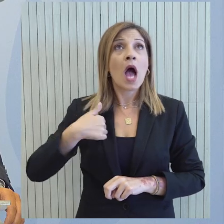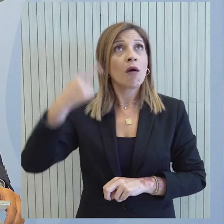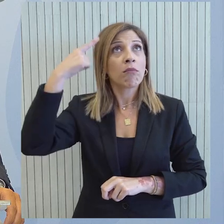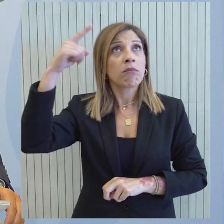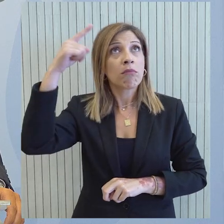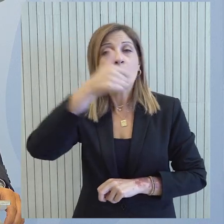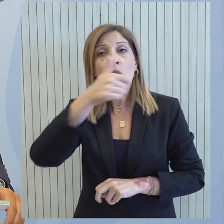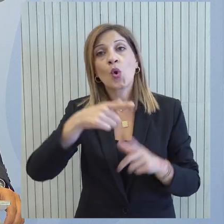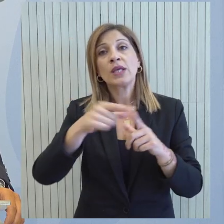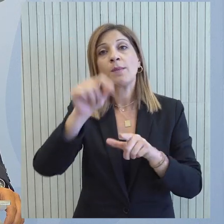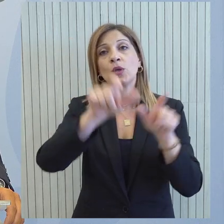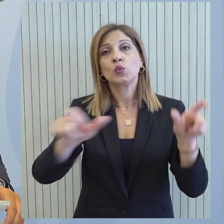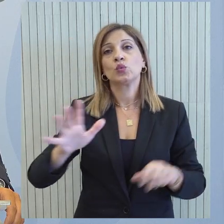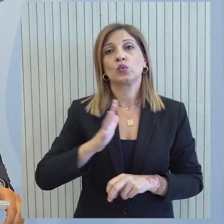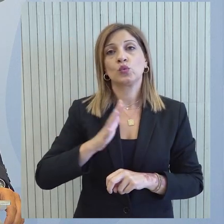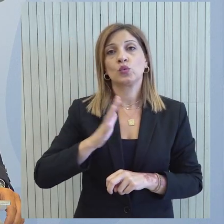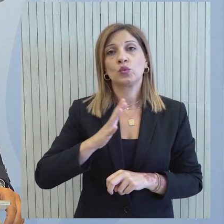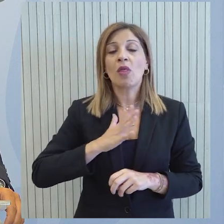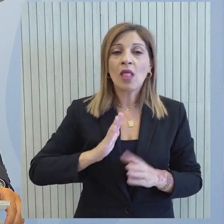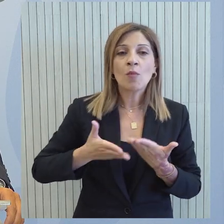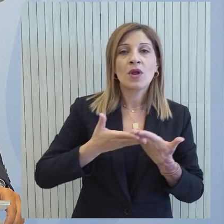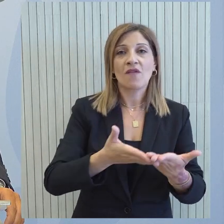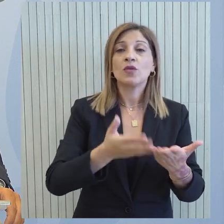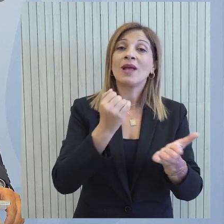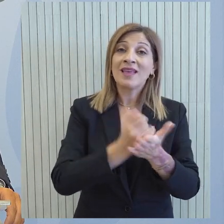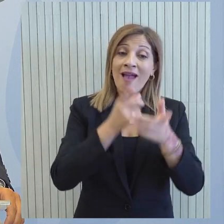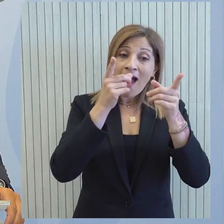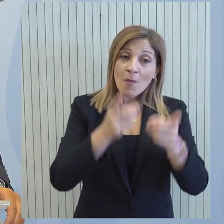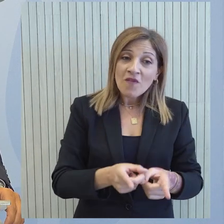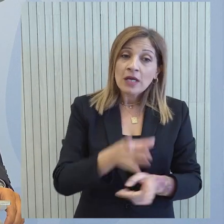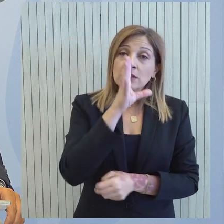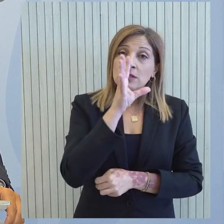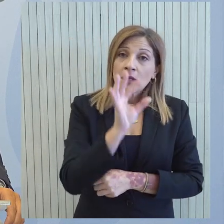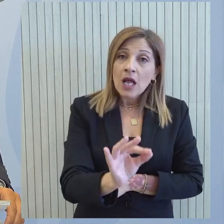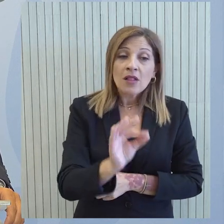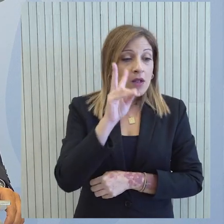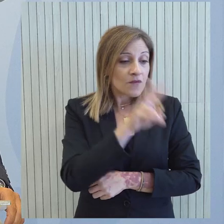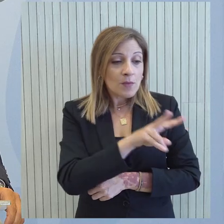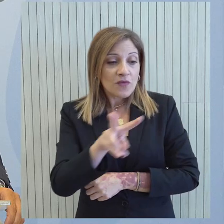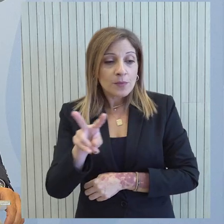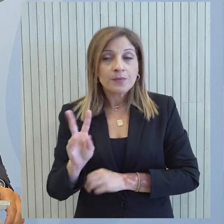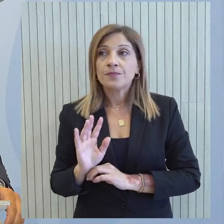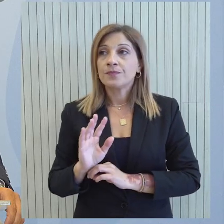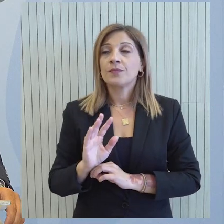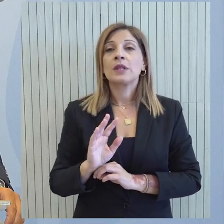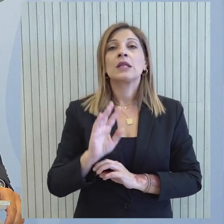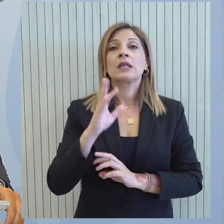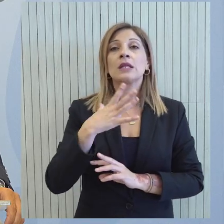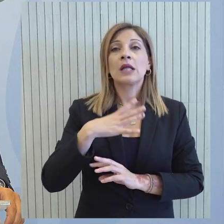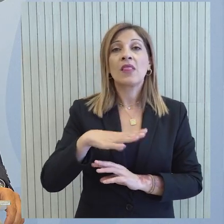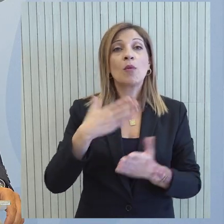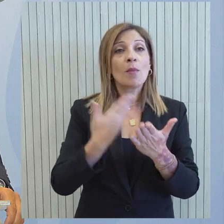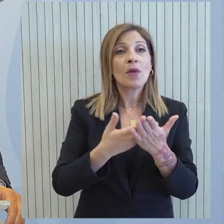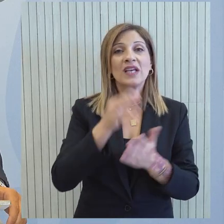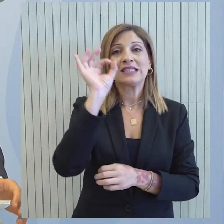αυτόν τον γνώμο να θα συνεχίσουμε. Θα συνεχίσουμε να λαμβάνουμε αποφάσεις στην βάση των πραγματικών δεδομένων, παναλαμβάνω, χωρίς να υπάρχουν οι